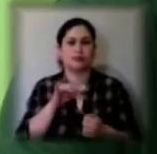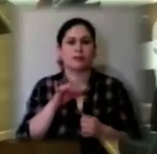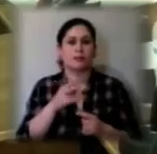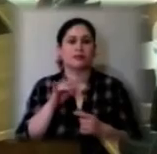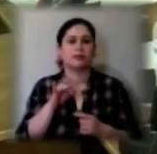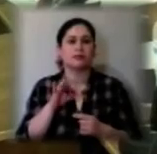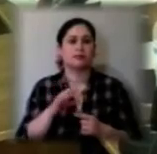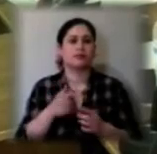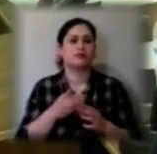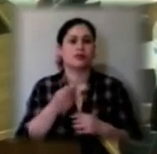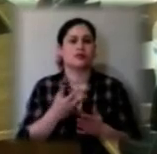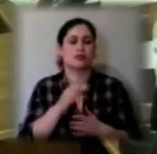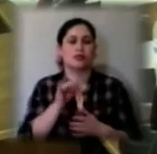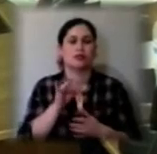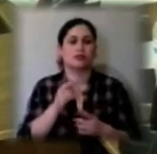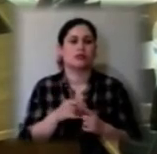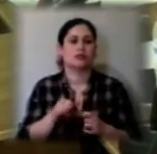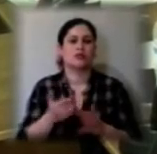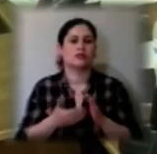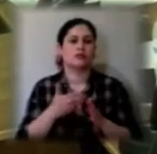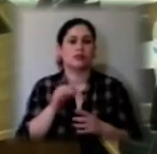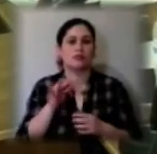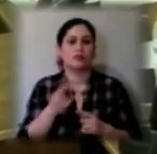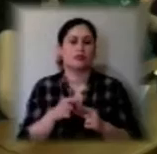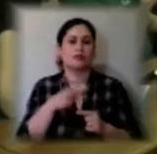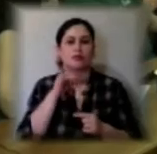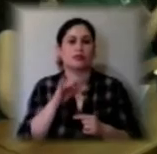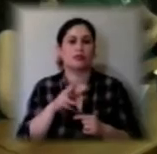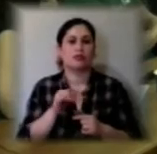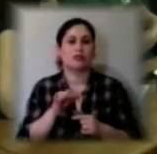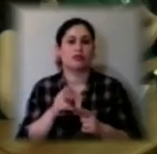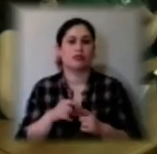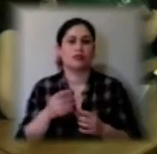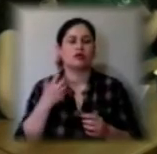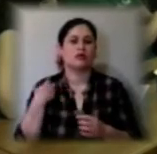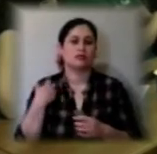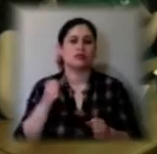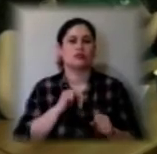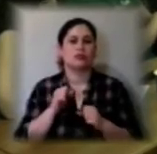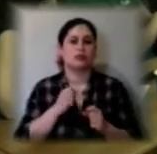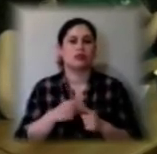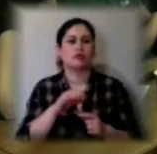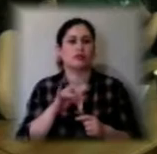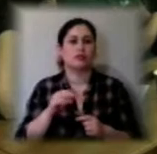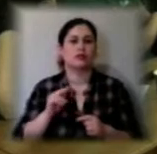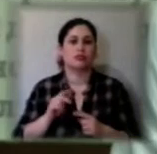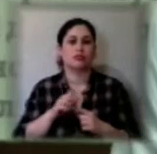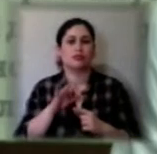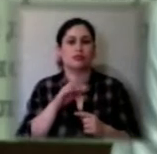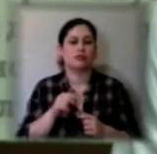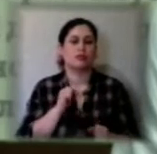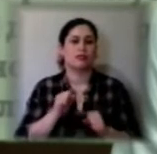внесла свої корективи у призовну кампанію, говорить Валерій Головко, начальник управління оборонної роботи та організації пунктів управління.